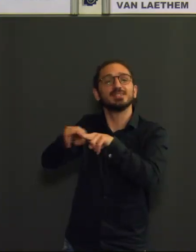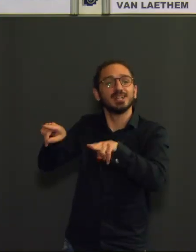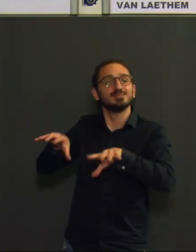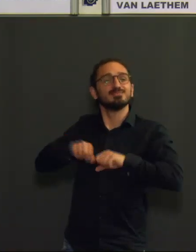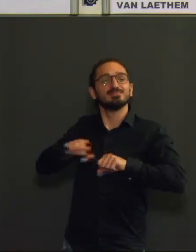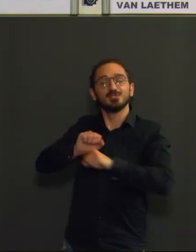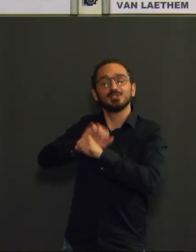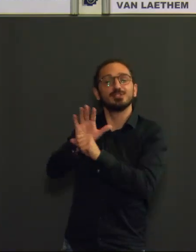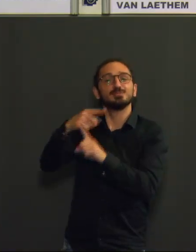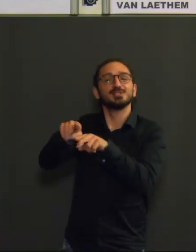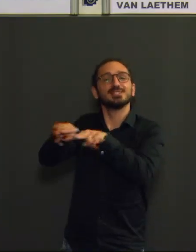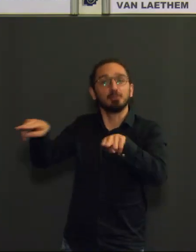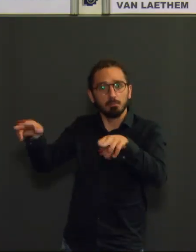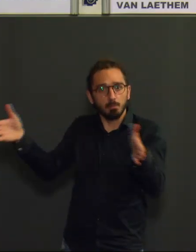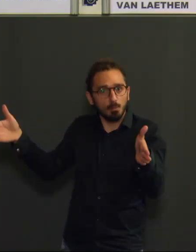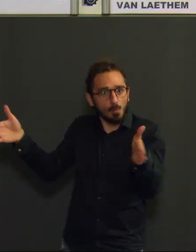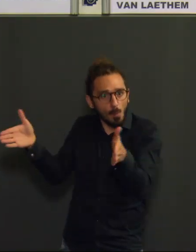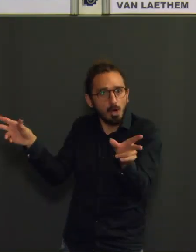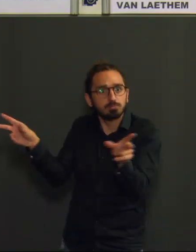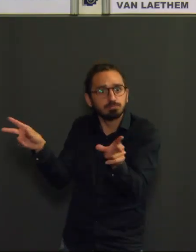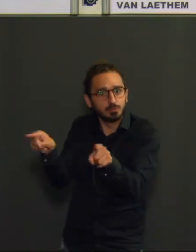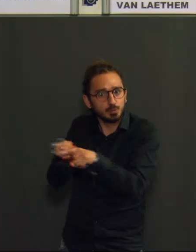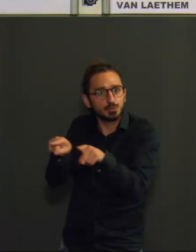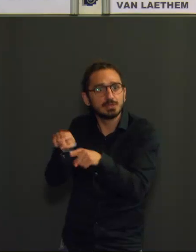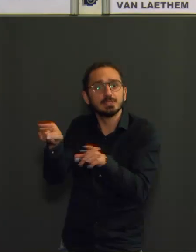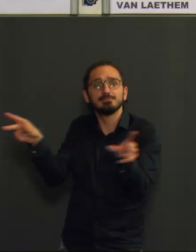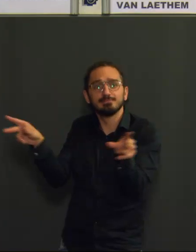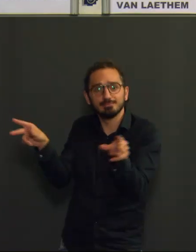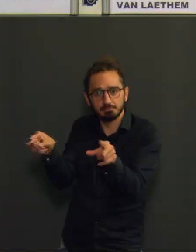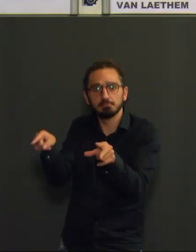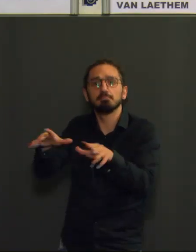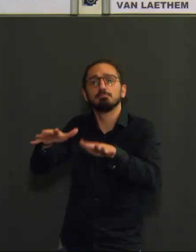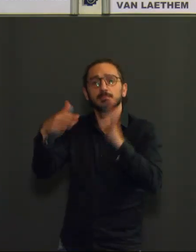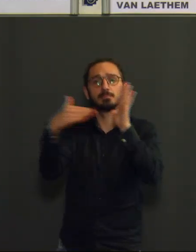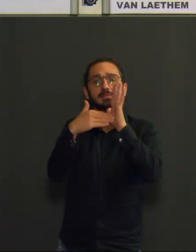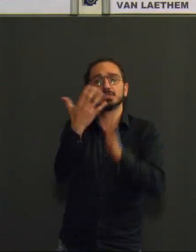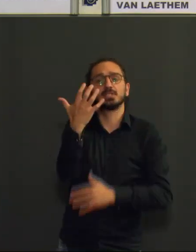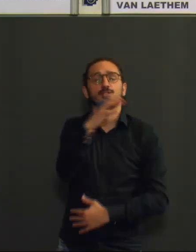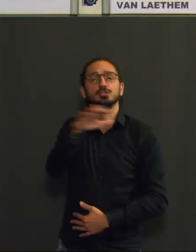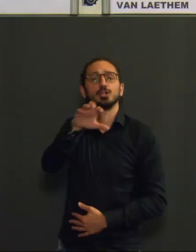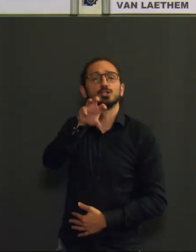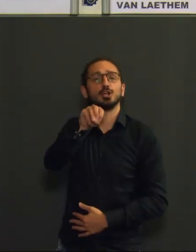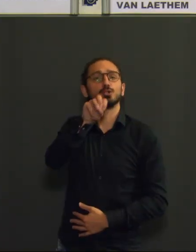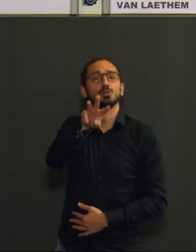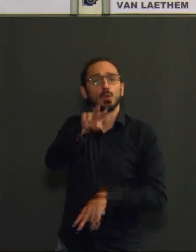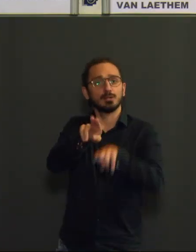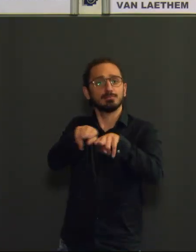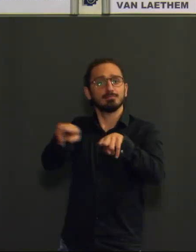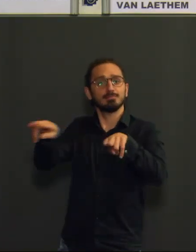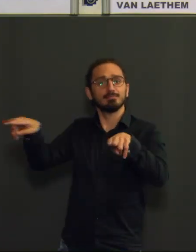qui amène actuellement au fait que nous avons 1533, donc un peu plus de 1500 patients COVID hospitalisés, dont